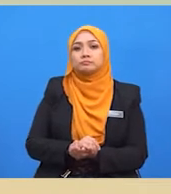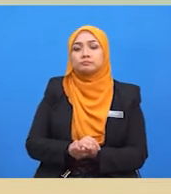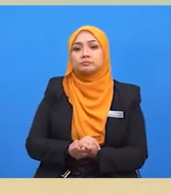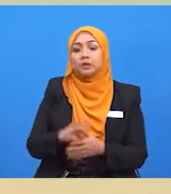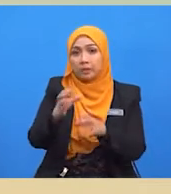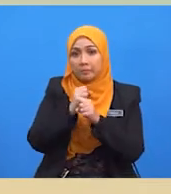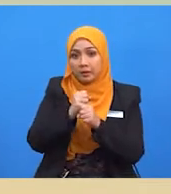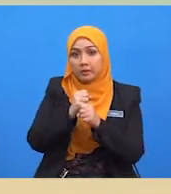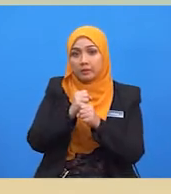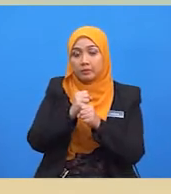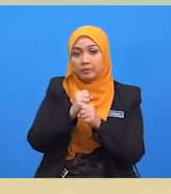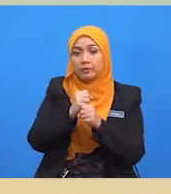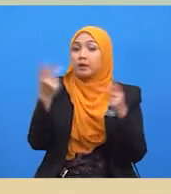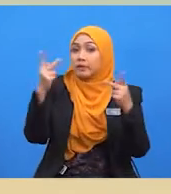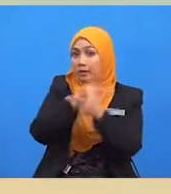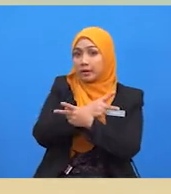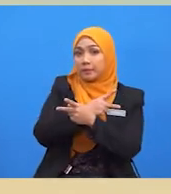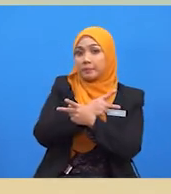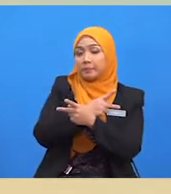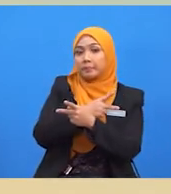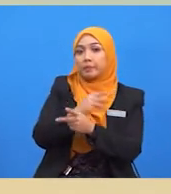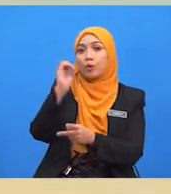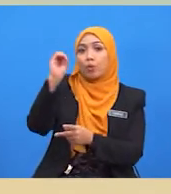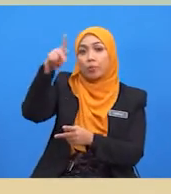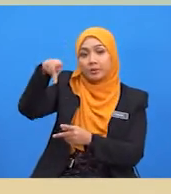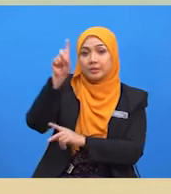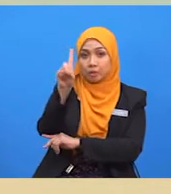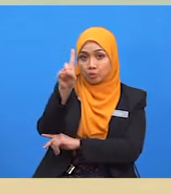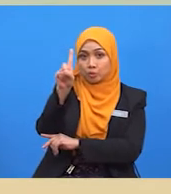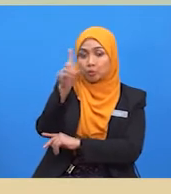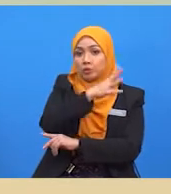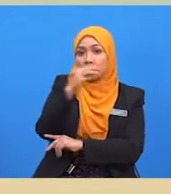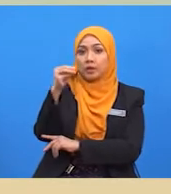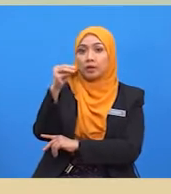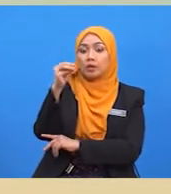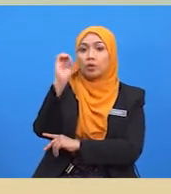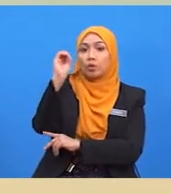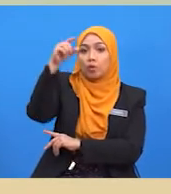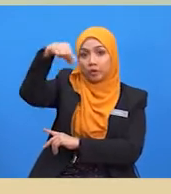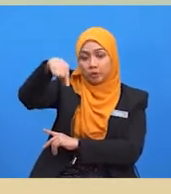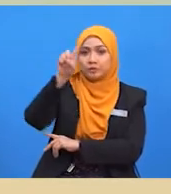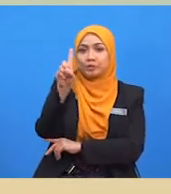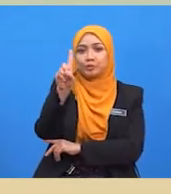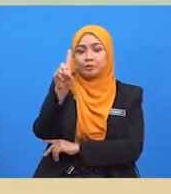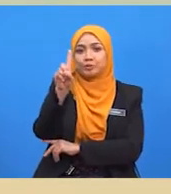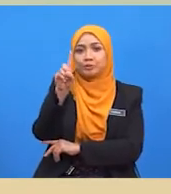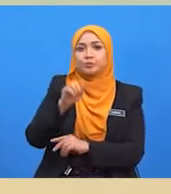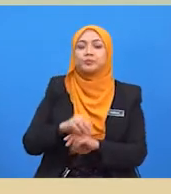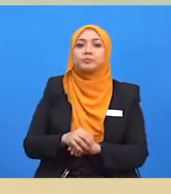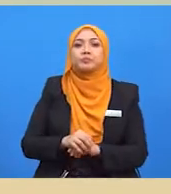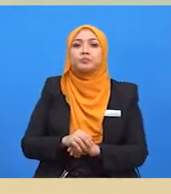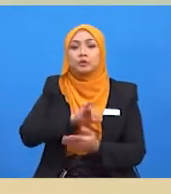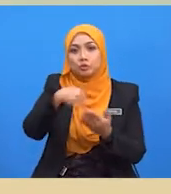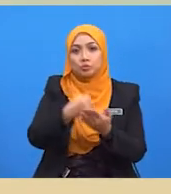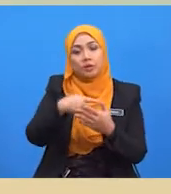diperoleh dengan mendarapkan OP1 dan OQ1, di mana